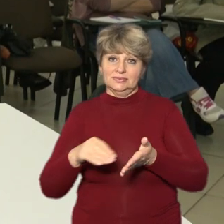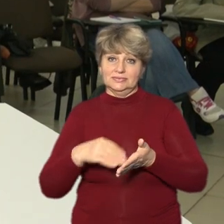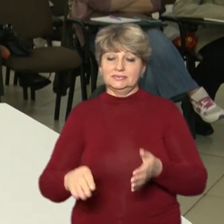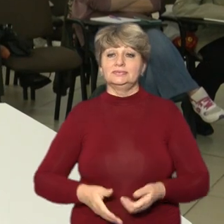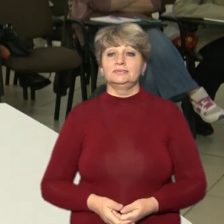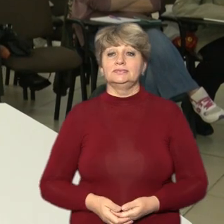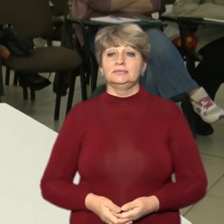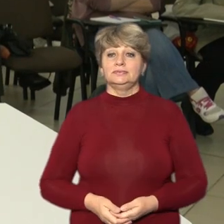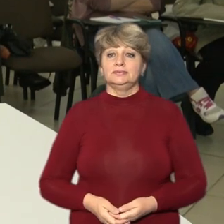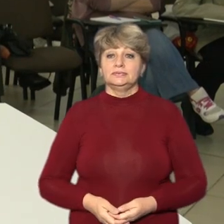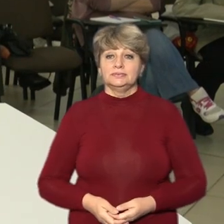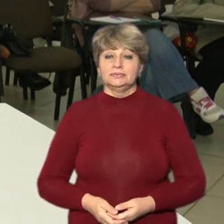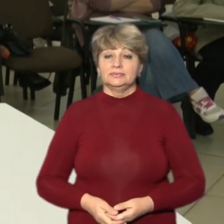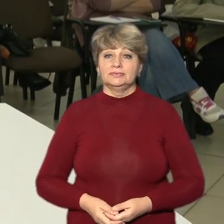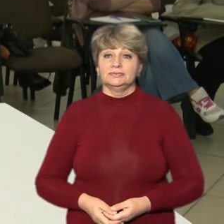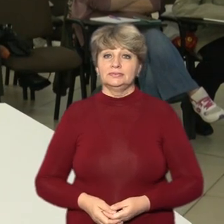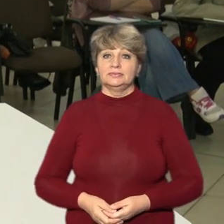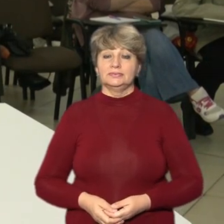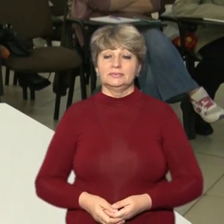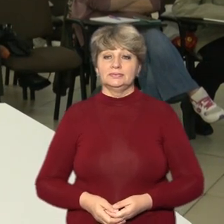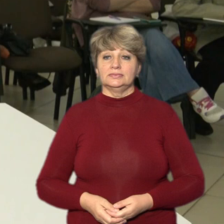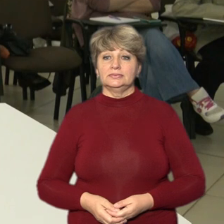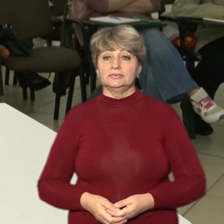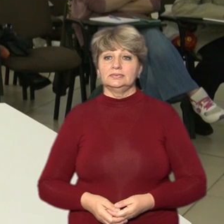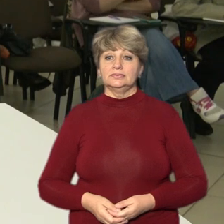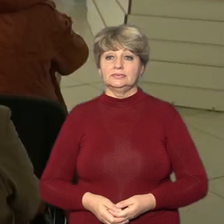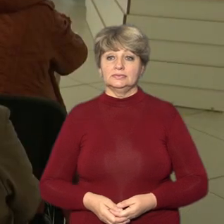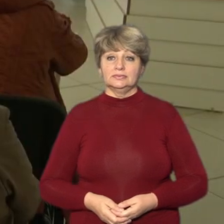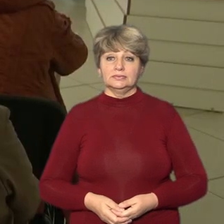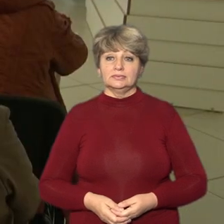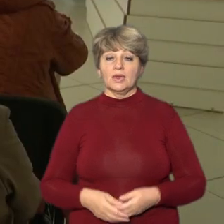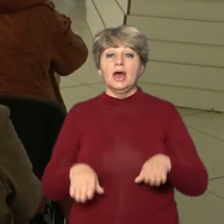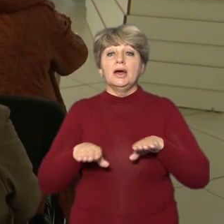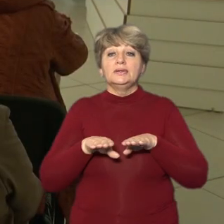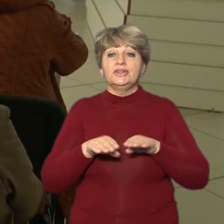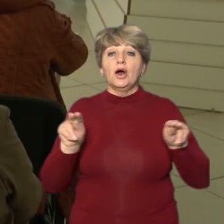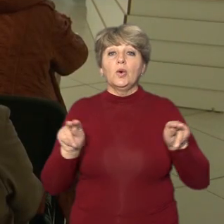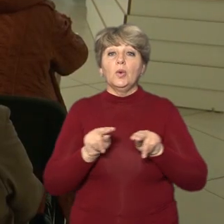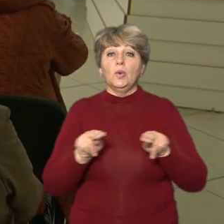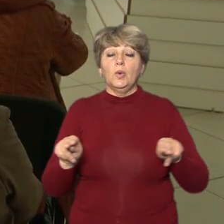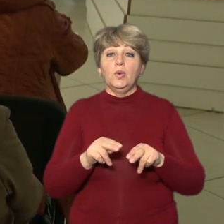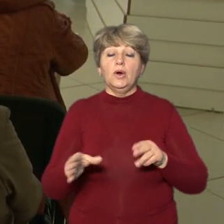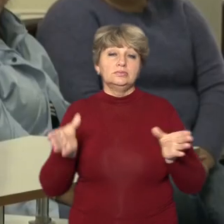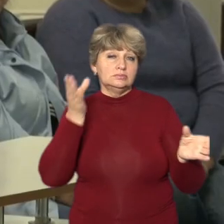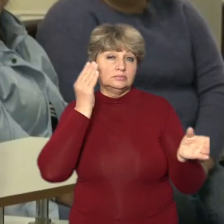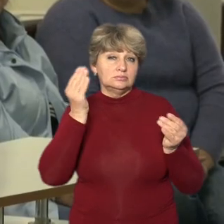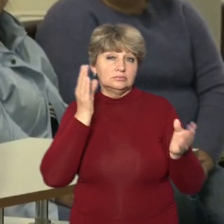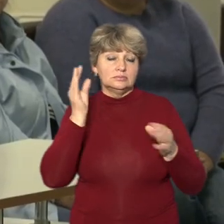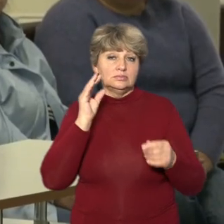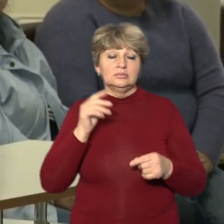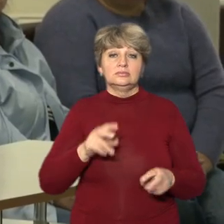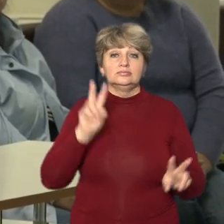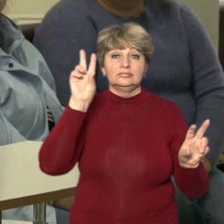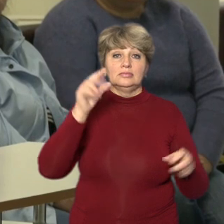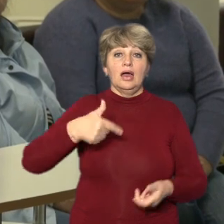запитала, ти на ганок не літала? Так, учні вправляються із літерою «Г». Гуртом